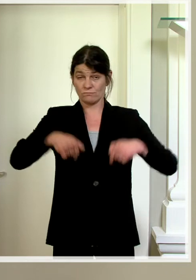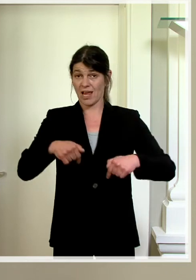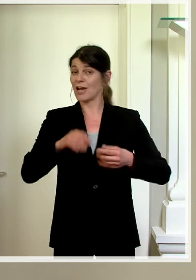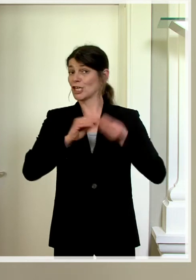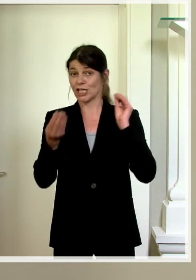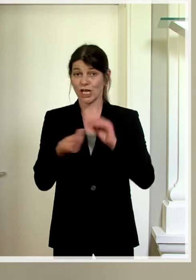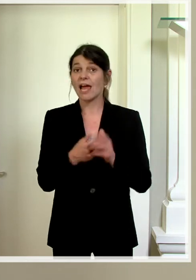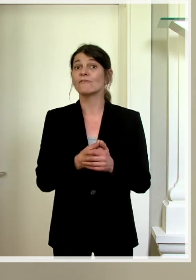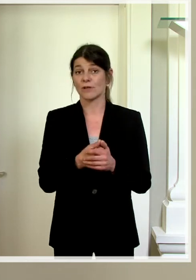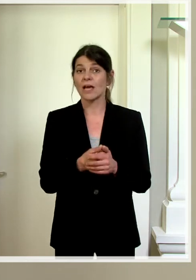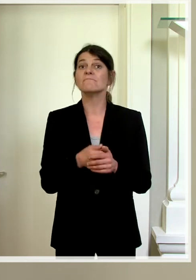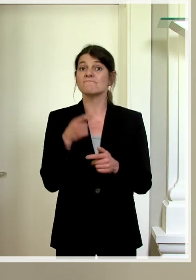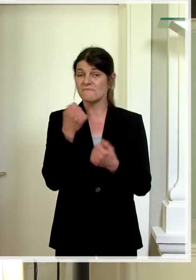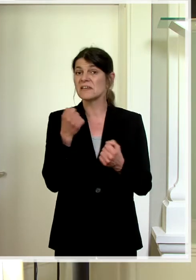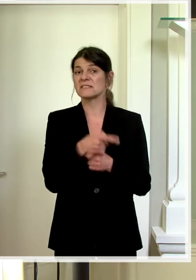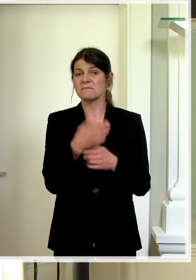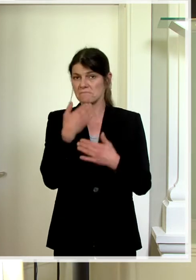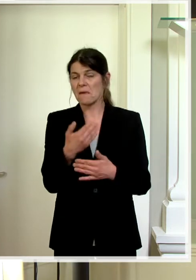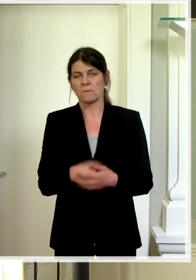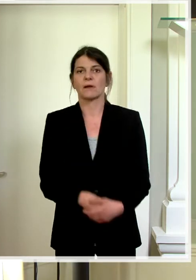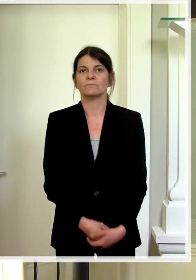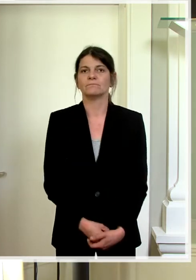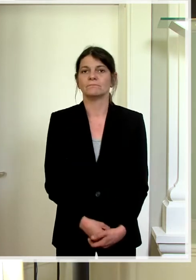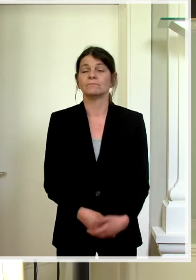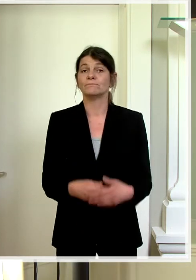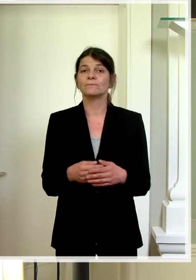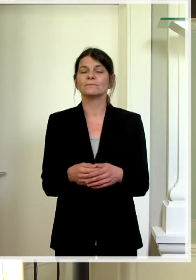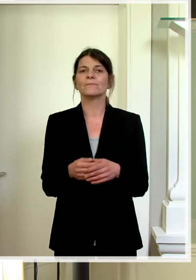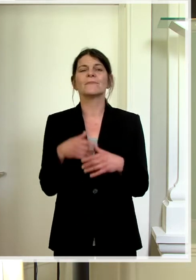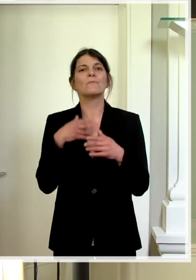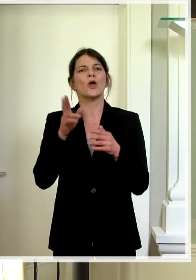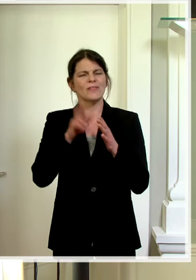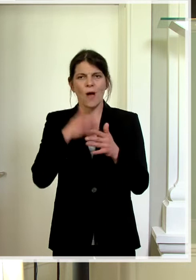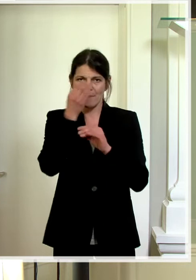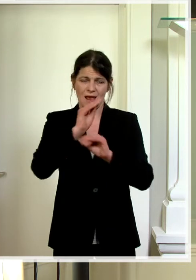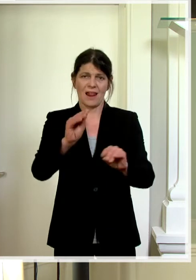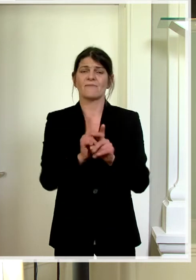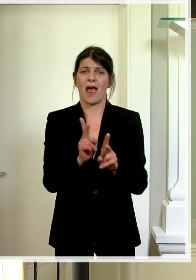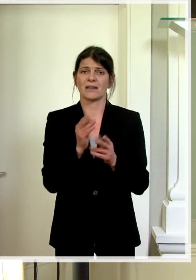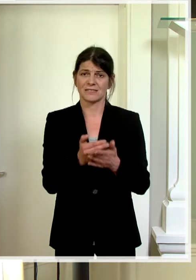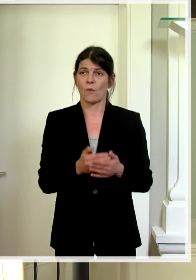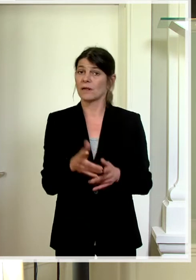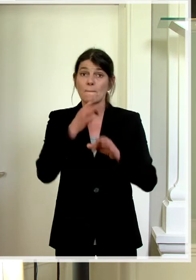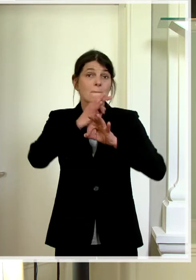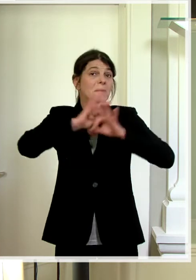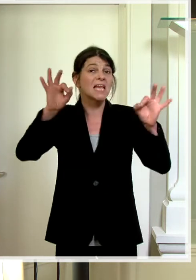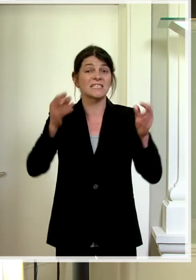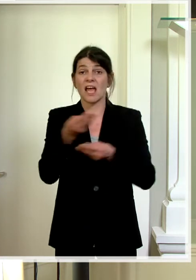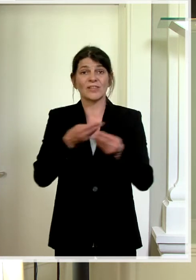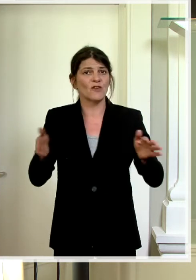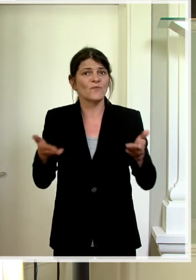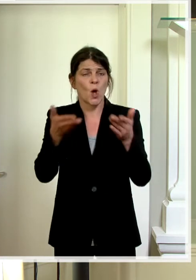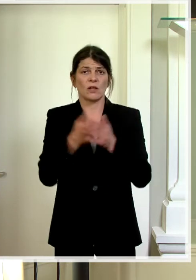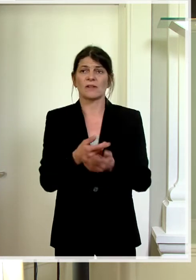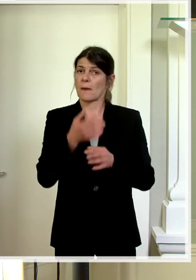Geschäfte, die werden Ihnen danken. Vielen Dank. Ja, ich möchte das nochmal unterstreichen. Es ist wirklich so. Ich meine, die beste Wirtschaftsförderung, die